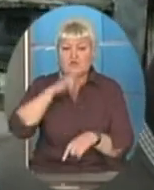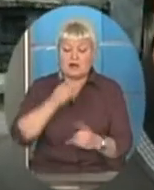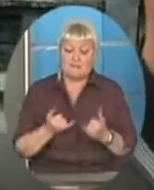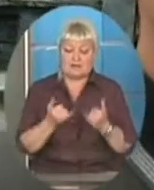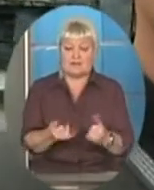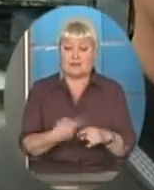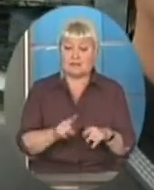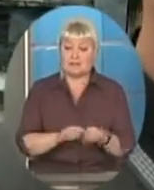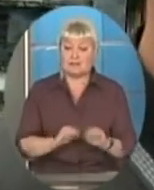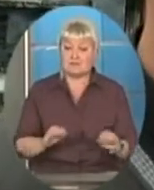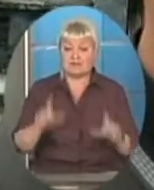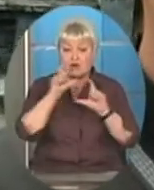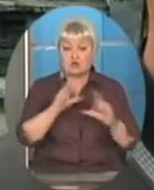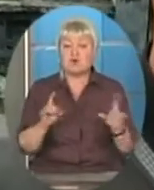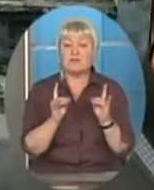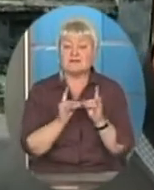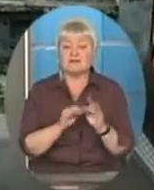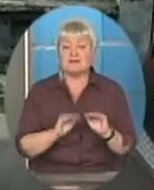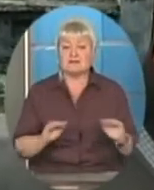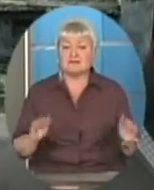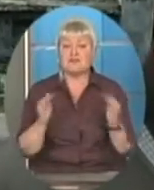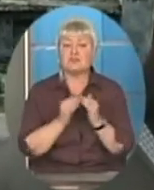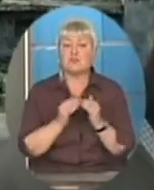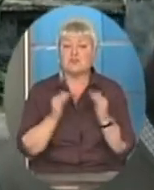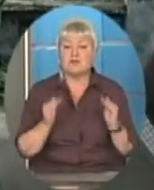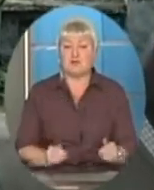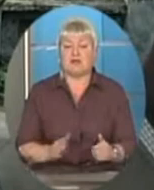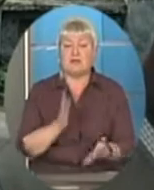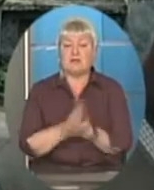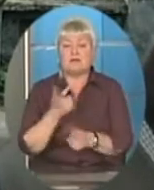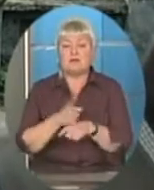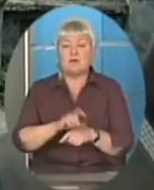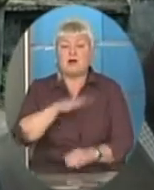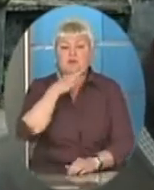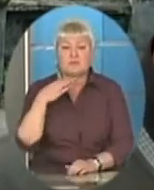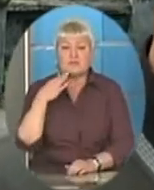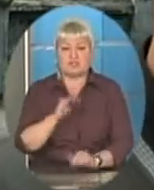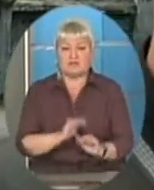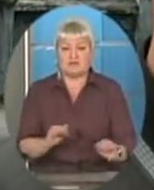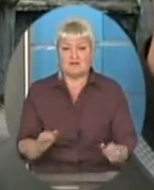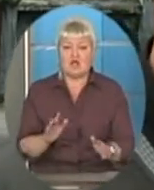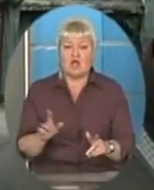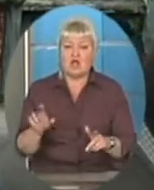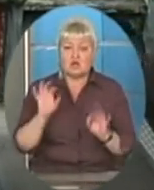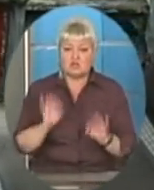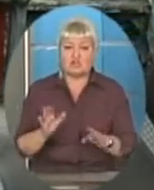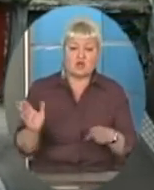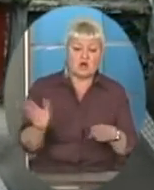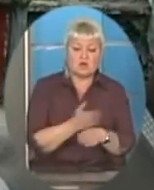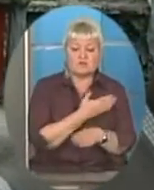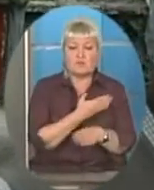дітям. В школах, інтернатах, дитячих будинках є набагато більше дітей, хоча є розподілено, також